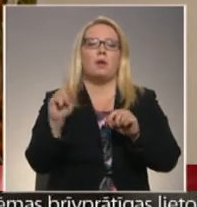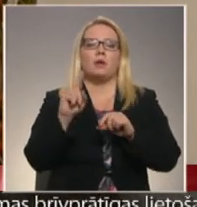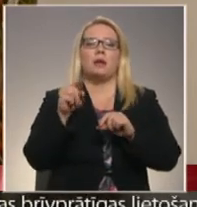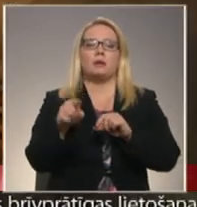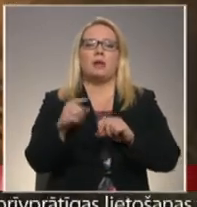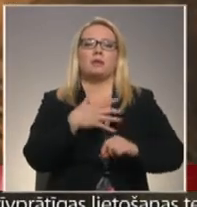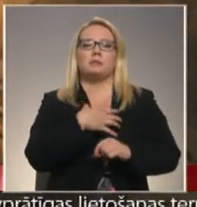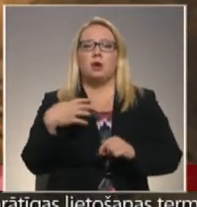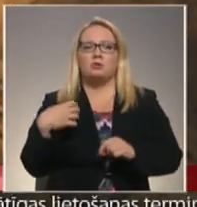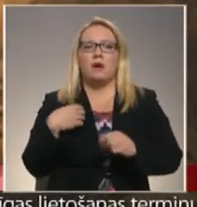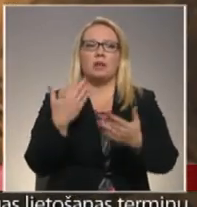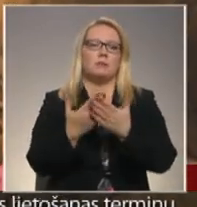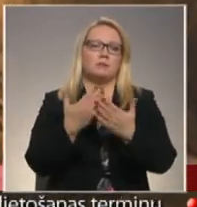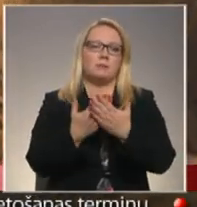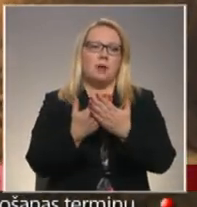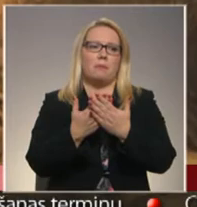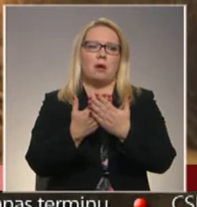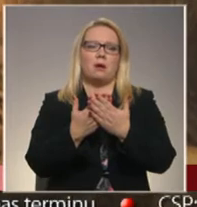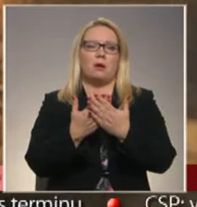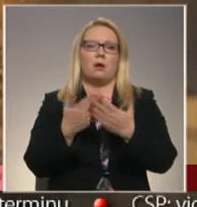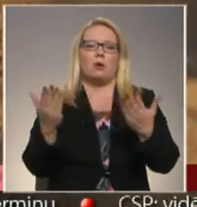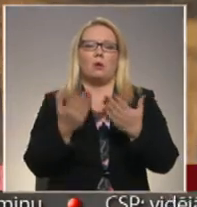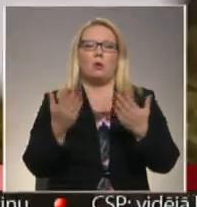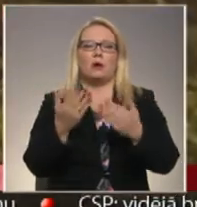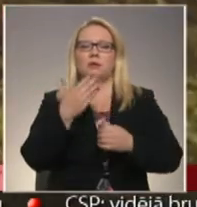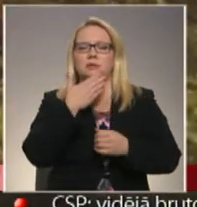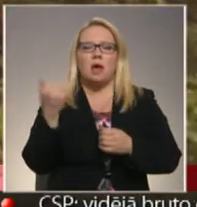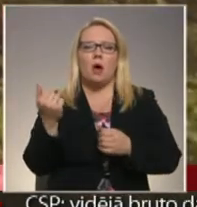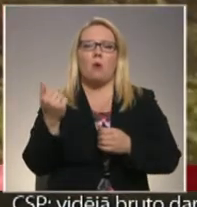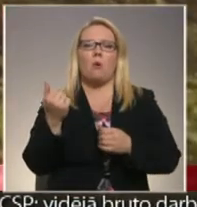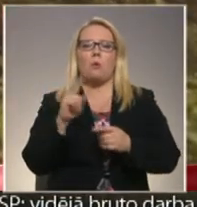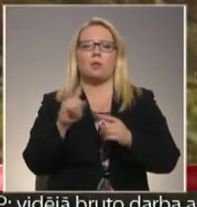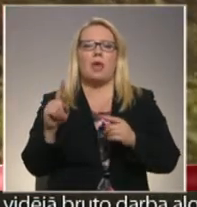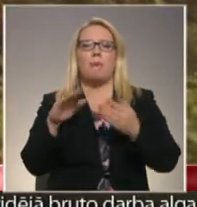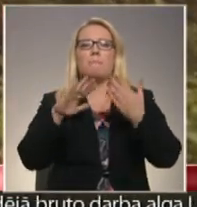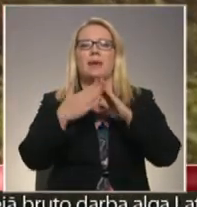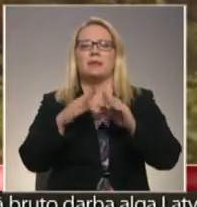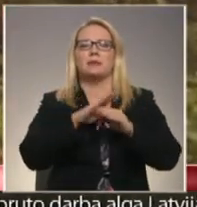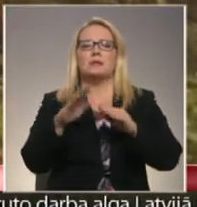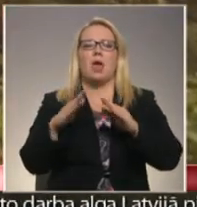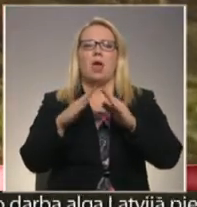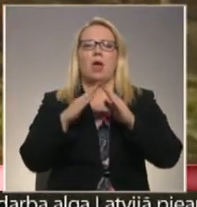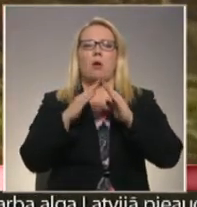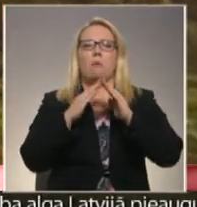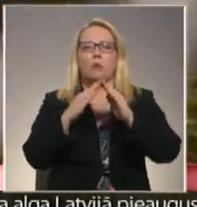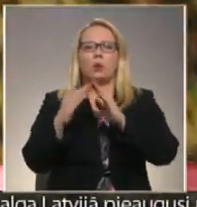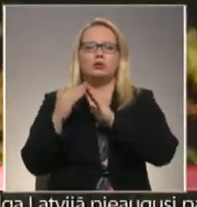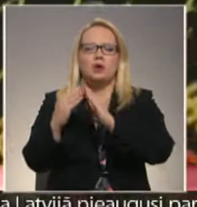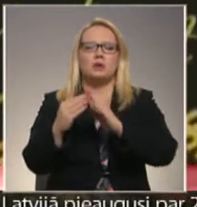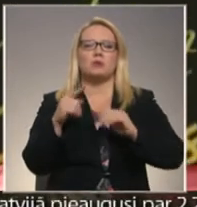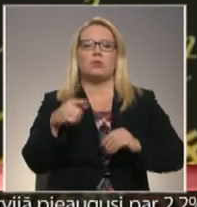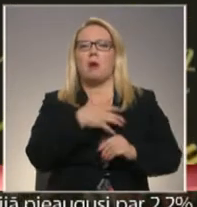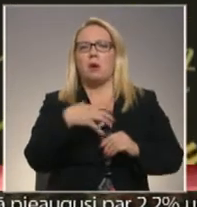ir tādas pašvaldības, kur piemēram šī te varbūt tur nav ne piļu, ne muižu. Un tā pašvaldība viņa atrodas